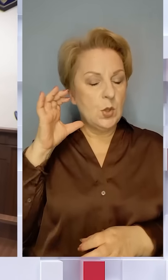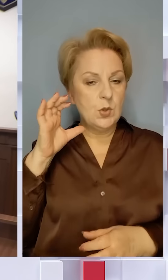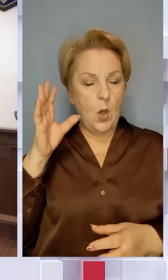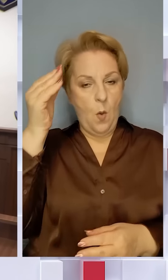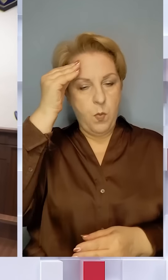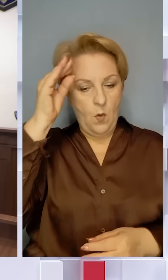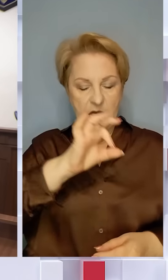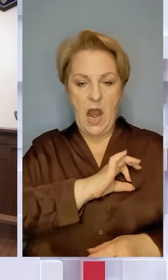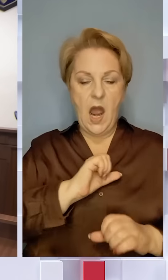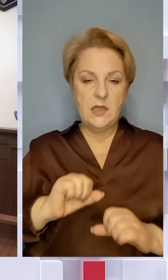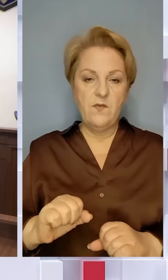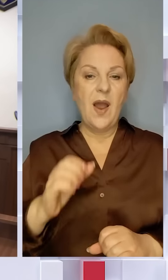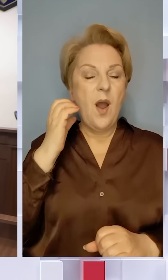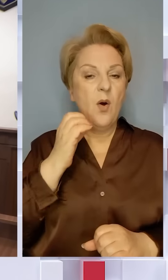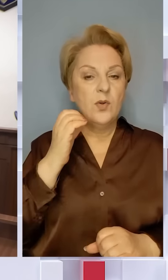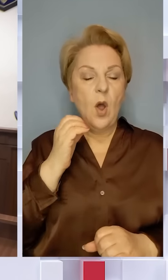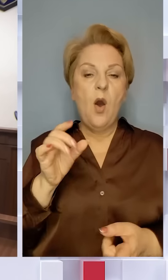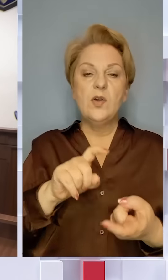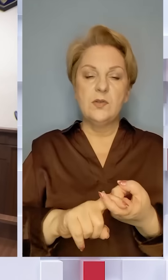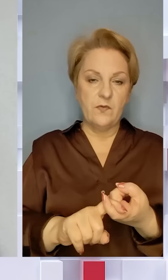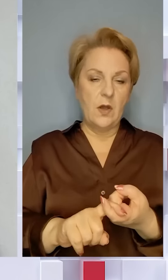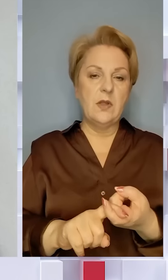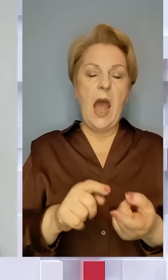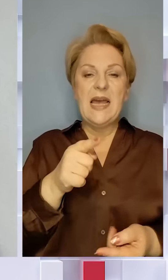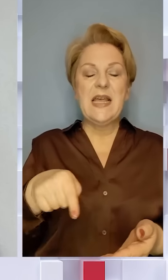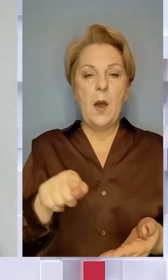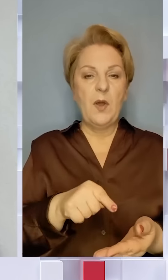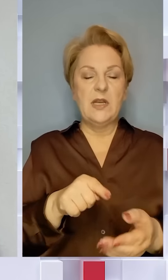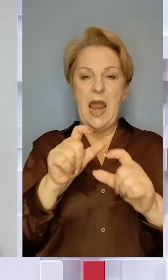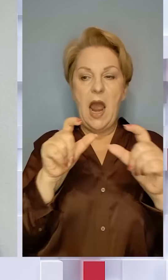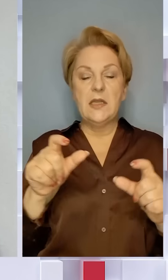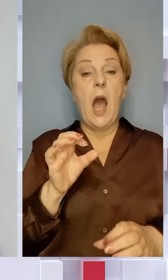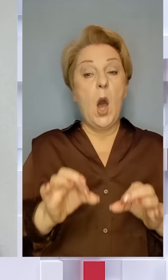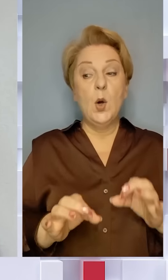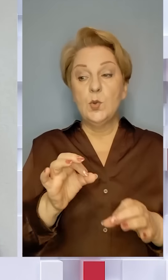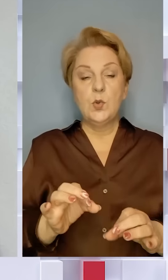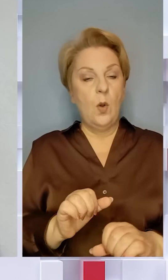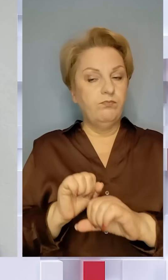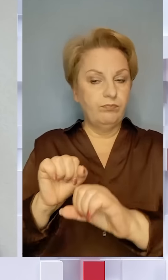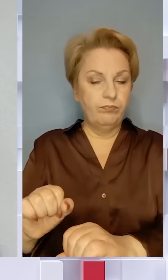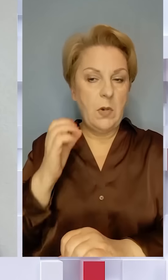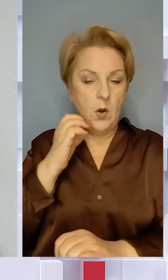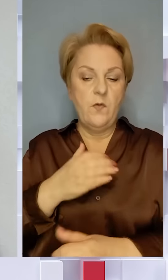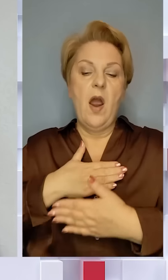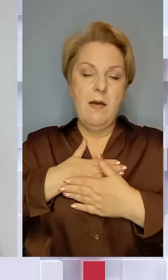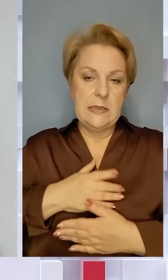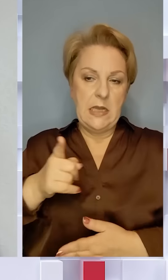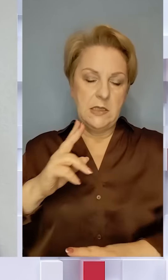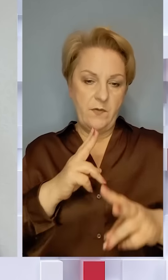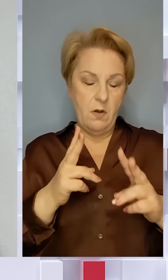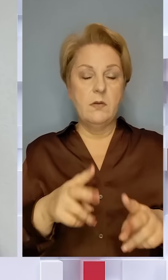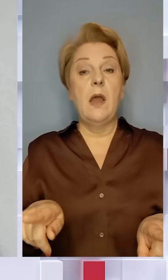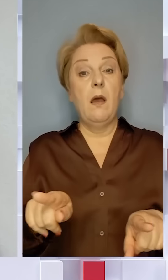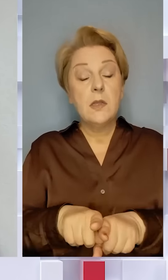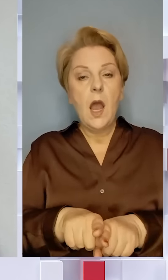позицію адвоката Коломойського відносно заперечення агентства, а суддя Андрій Бицюк пристав на сторону Коломойського, задовільнив його скаргу і таким